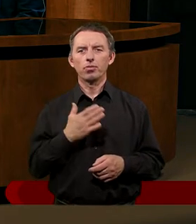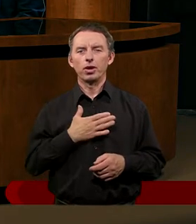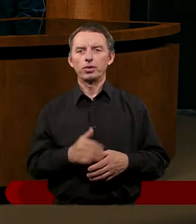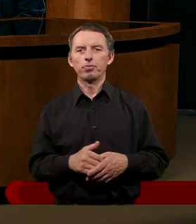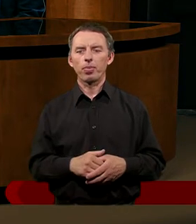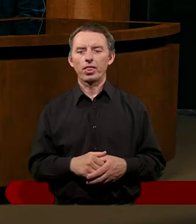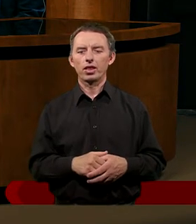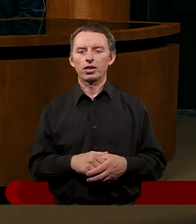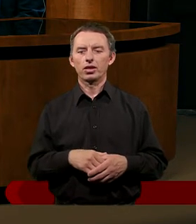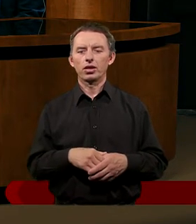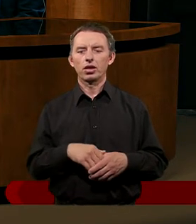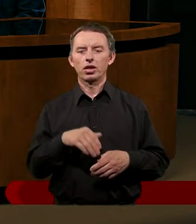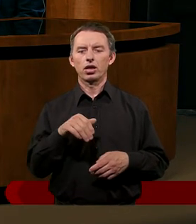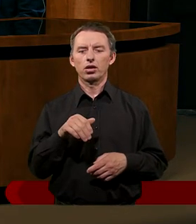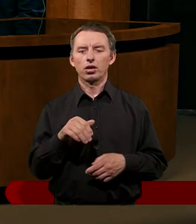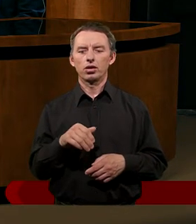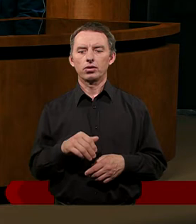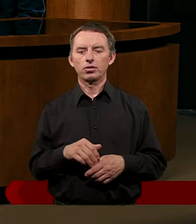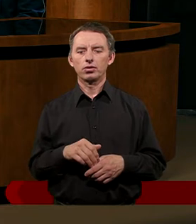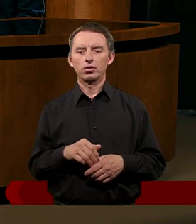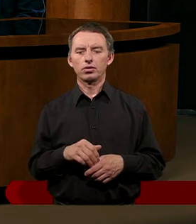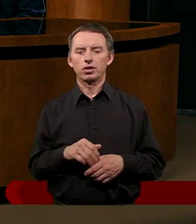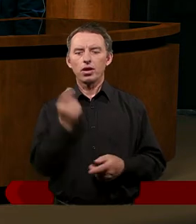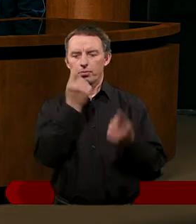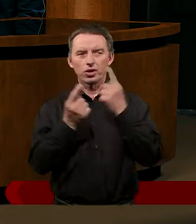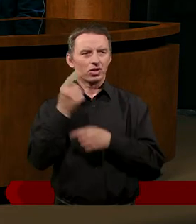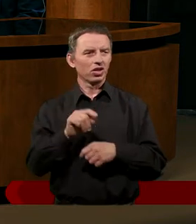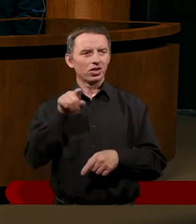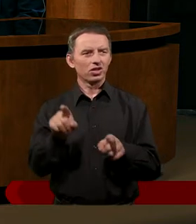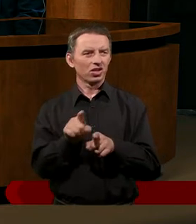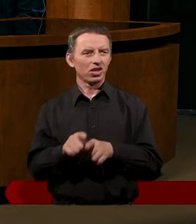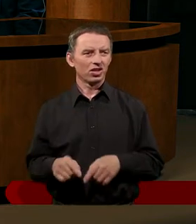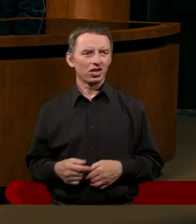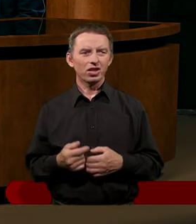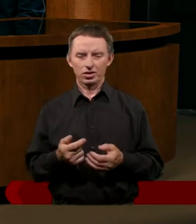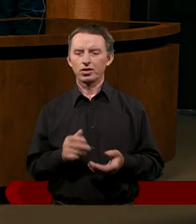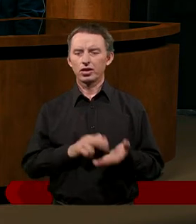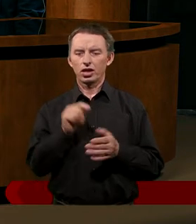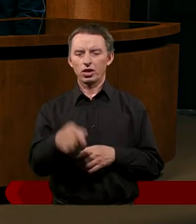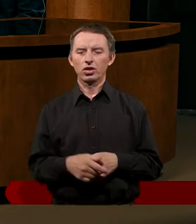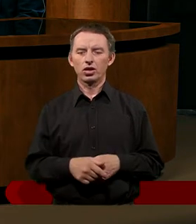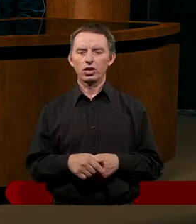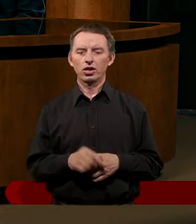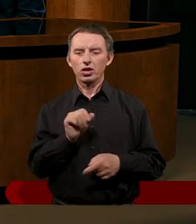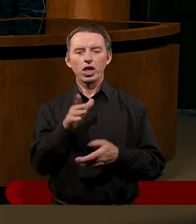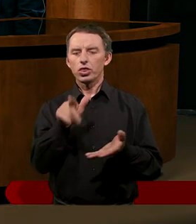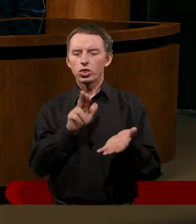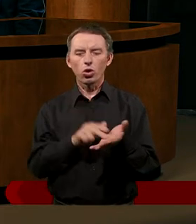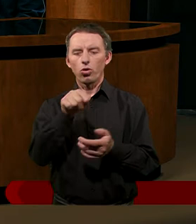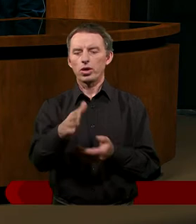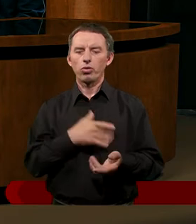przecież, bo liczyli na to, ale myślę, że chyba Jezus to innego miał na myśli,